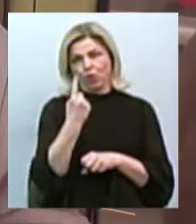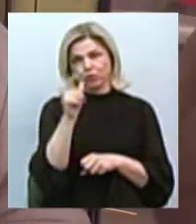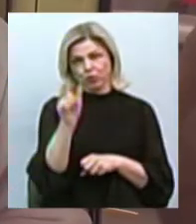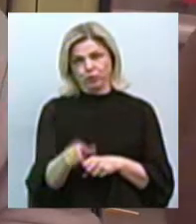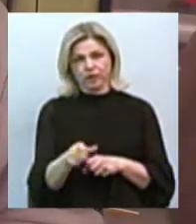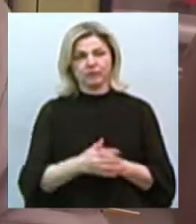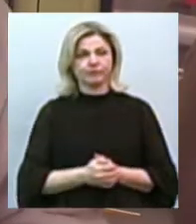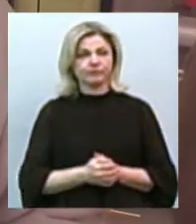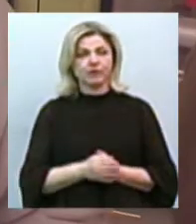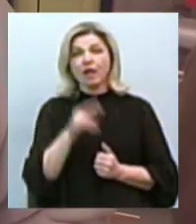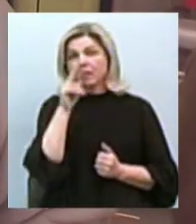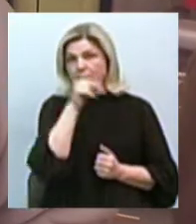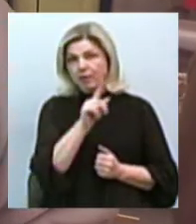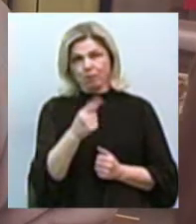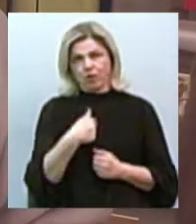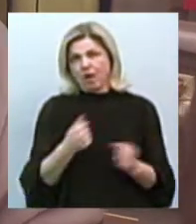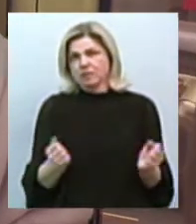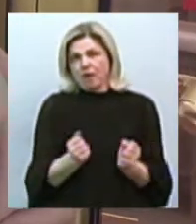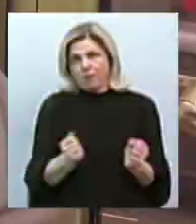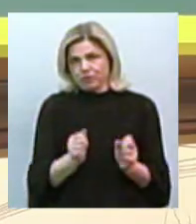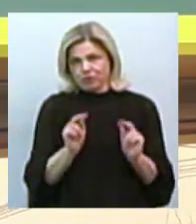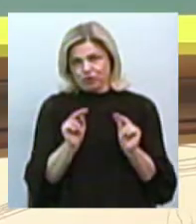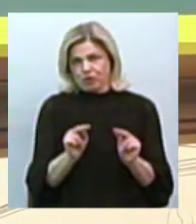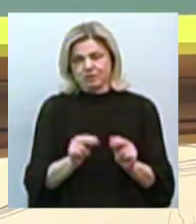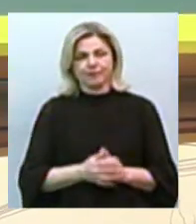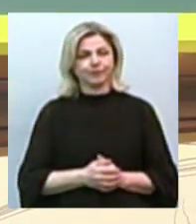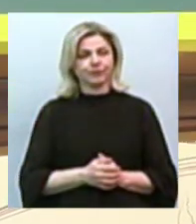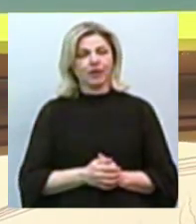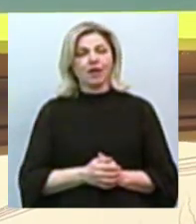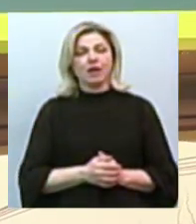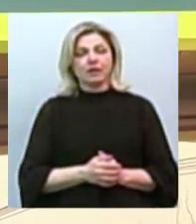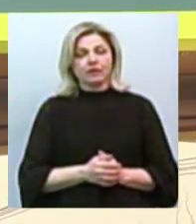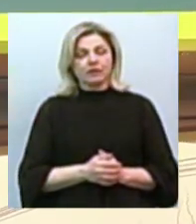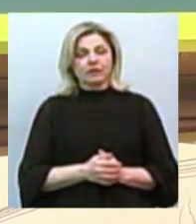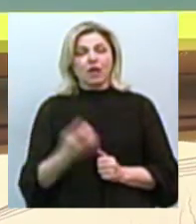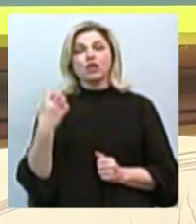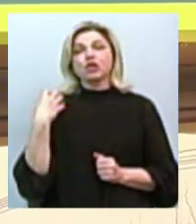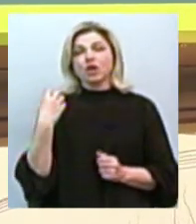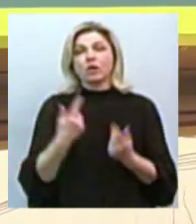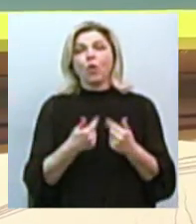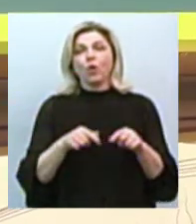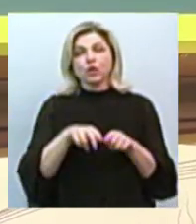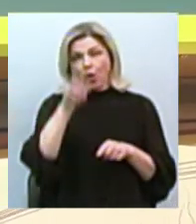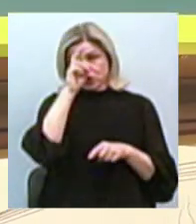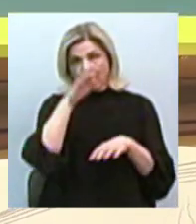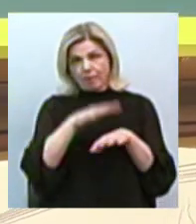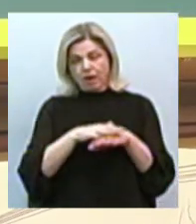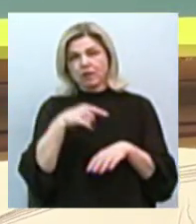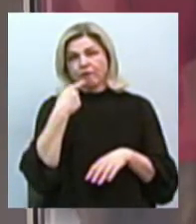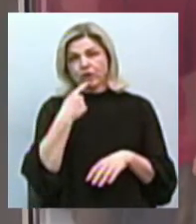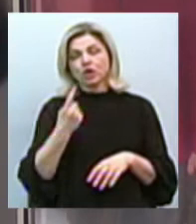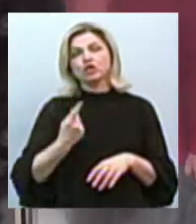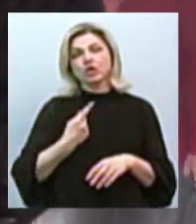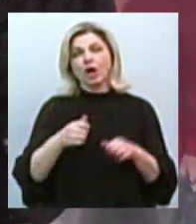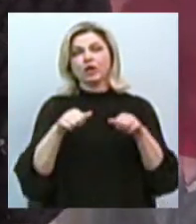«Ні, неправильно, тому що я вже замерзла, чесно кажу». Дмитро Ілляшенко, начальник відділення Ощадбанку, говорить, чекають